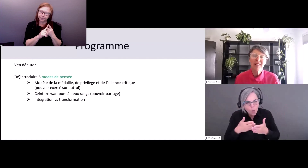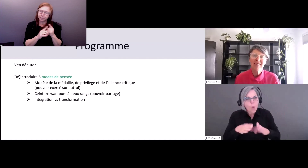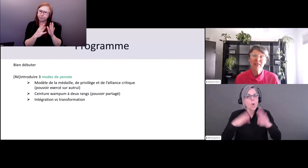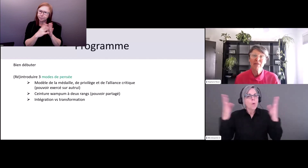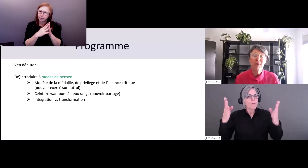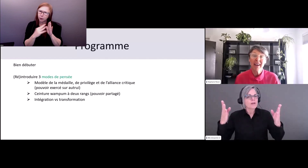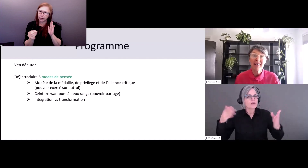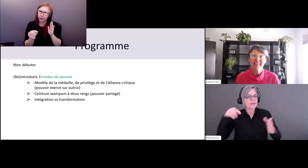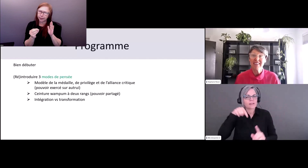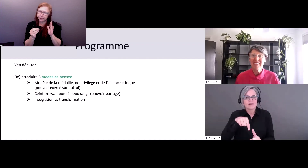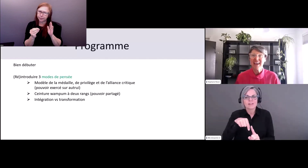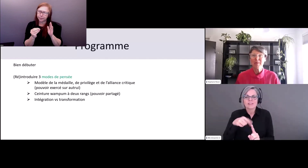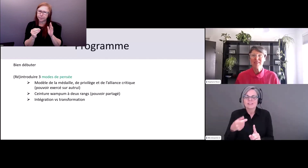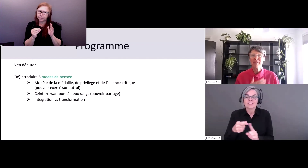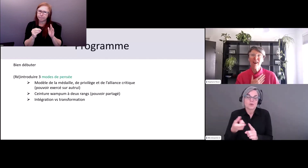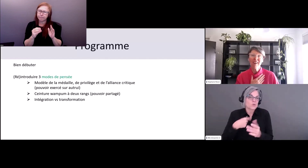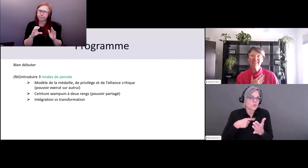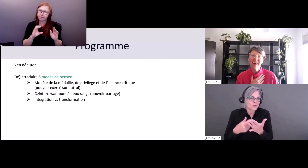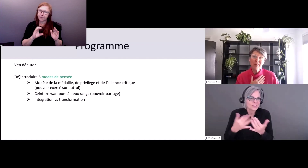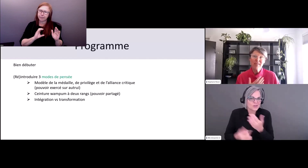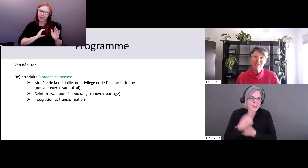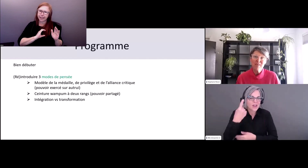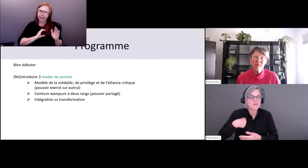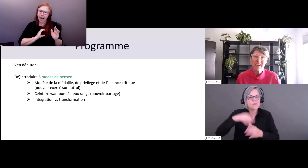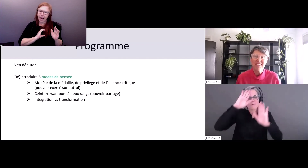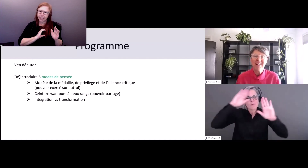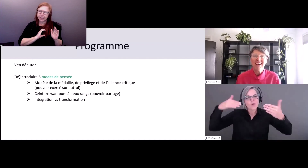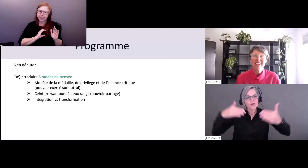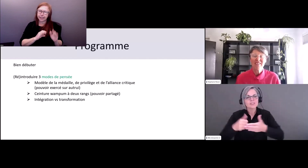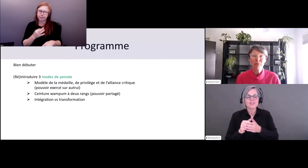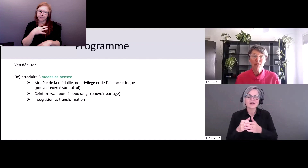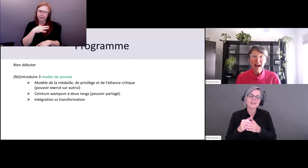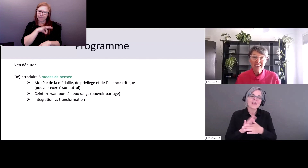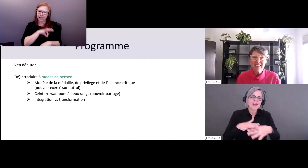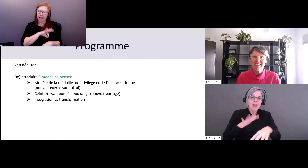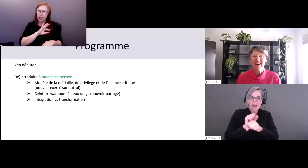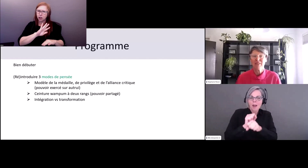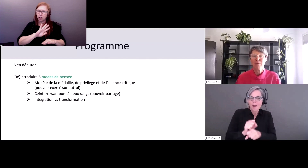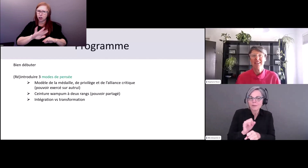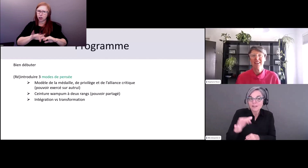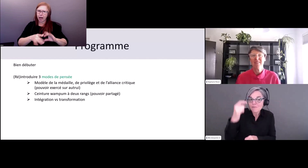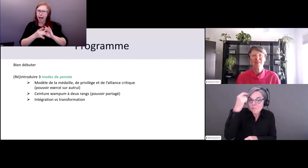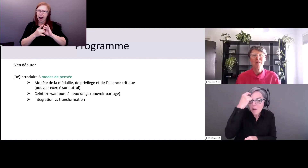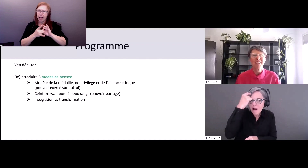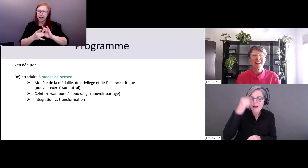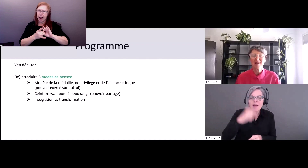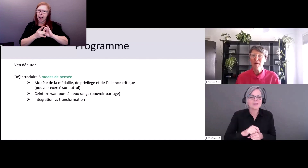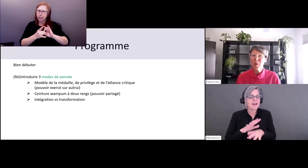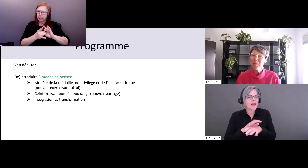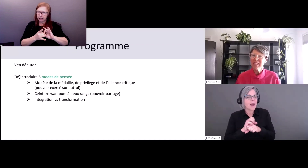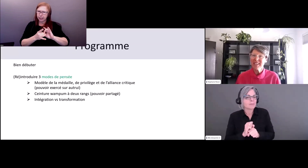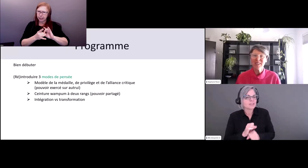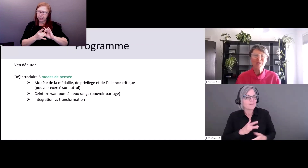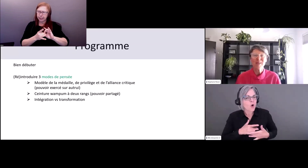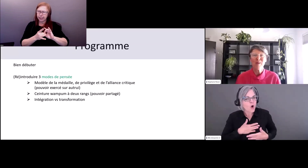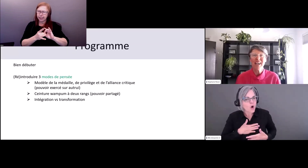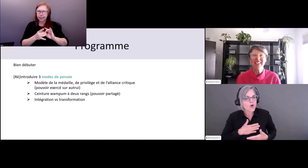faire cela ? Eh bien c'est l'habitude, les habitudes de l'esprit, les habitudes